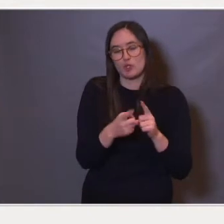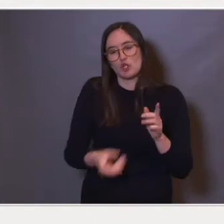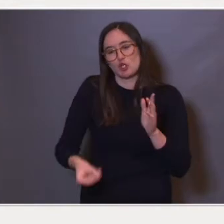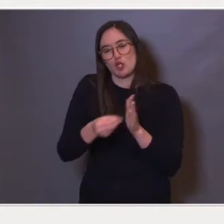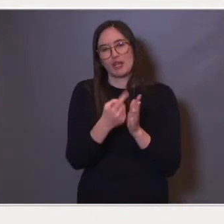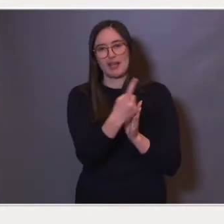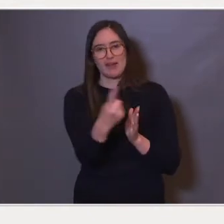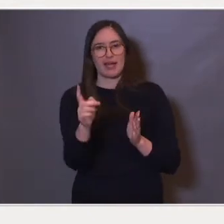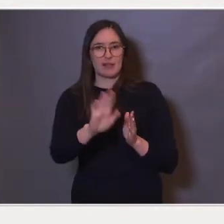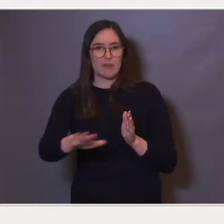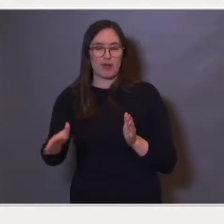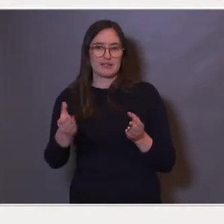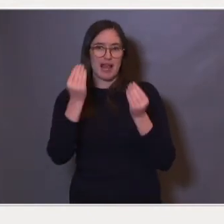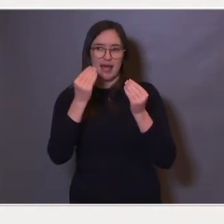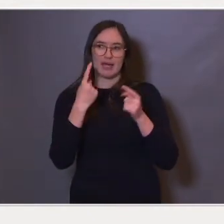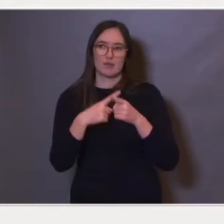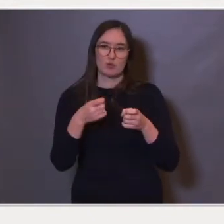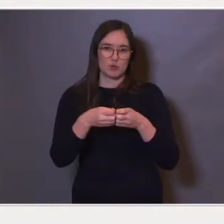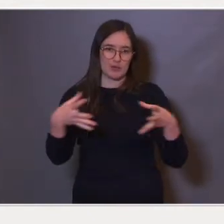læring og utvikling.